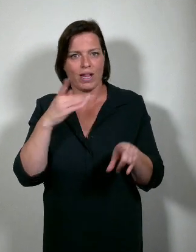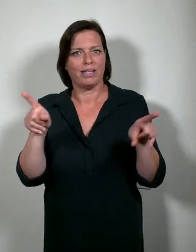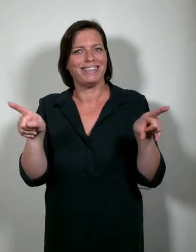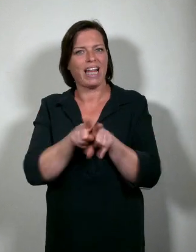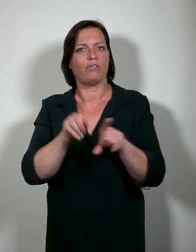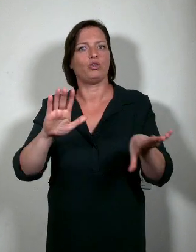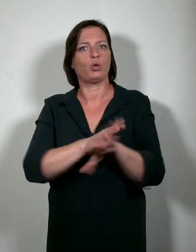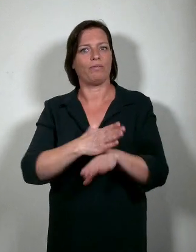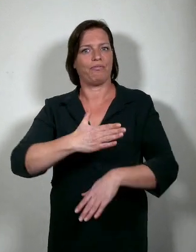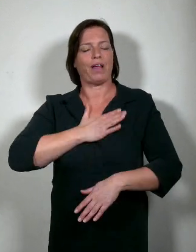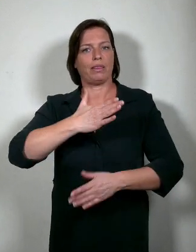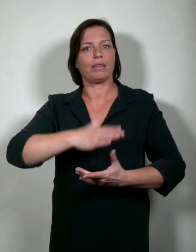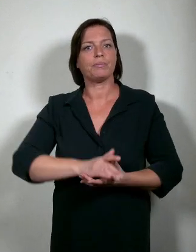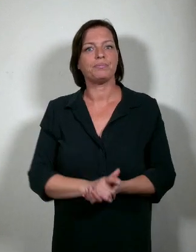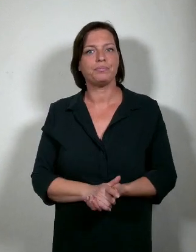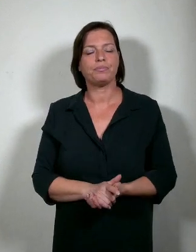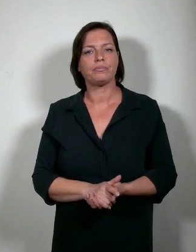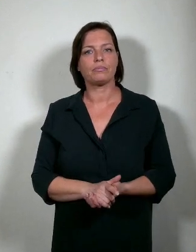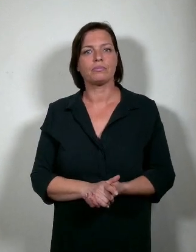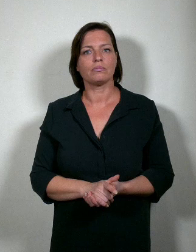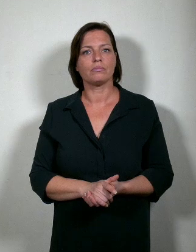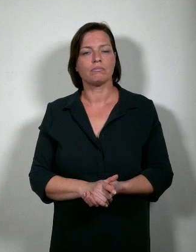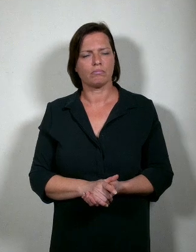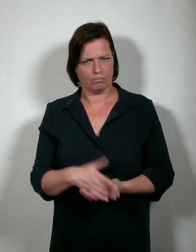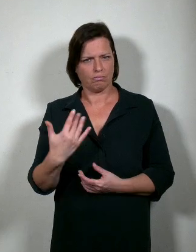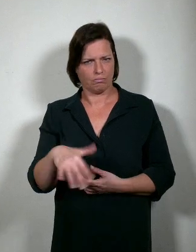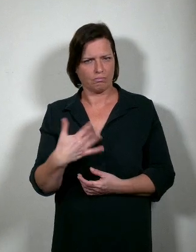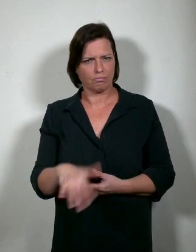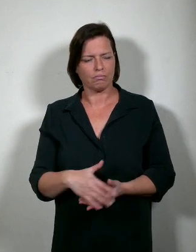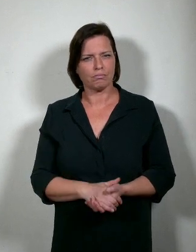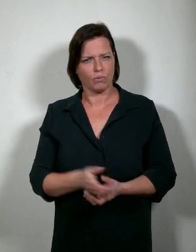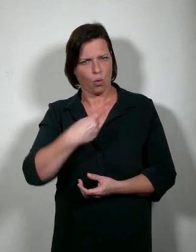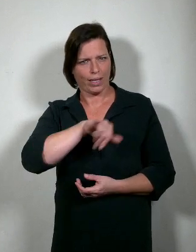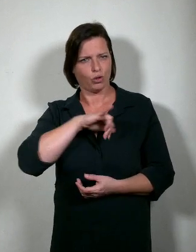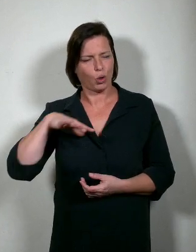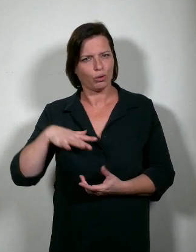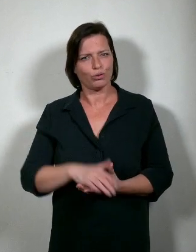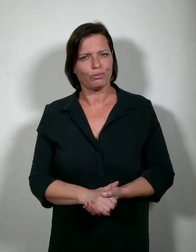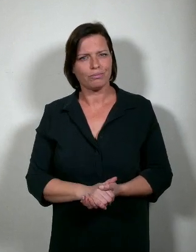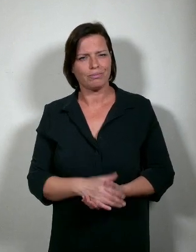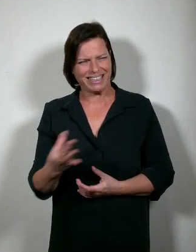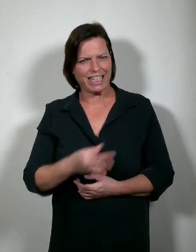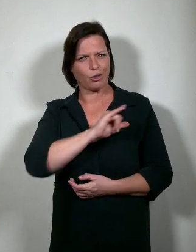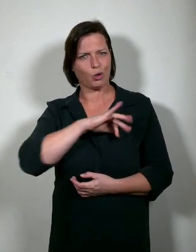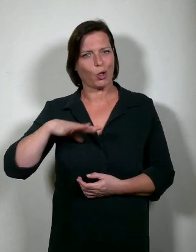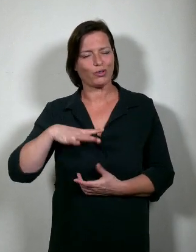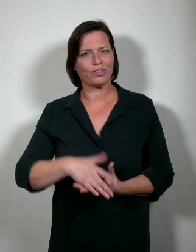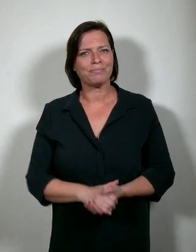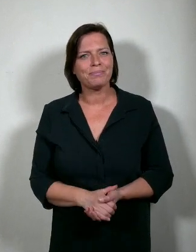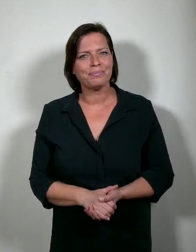beter vorm te geven. En dat is nogal wat. En we zijn daar trots op. Heel erg trots op zelfs.